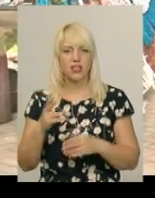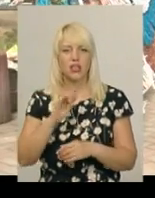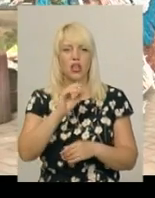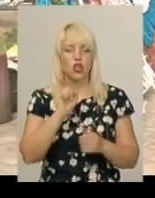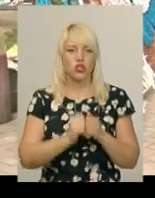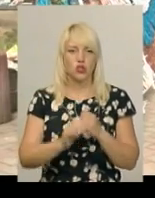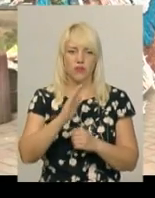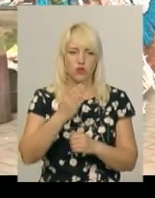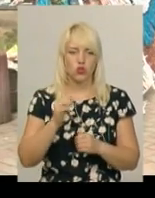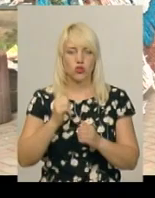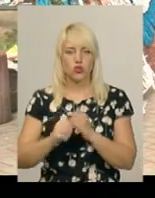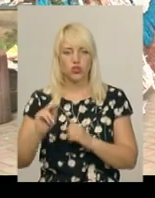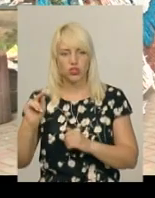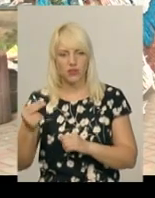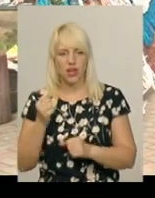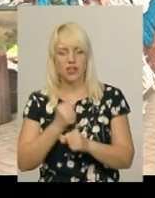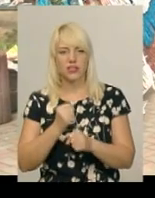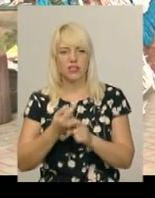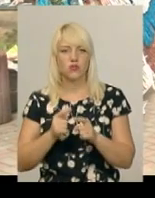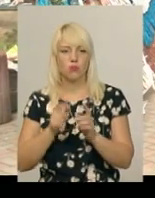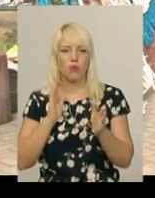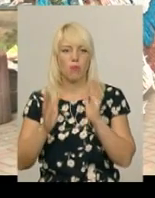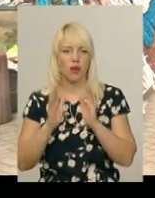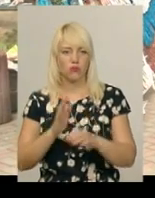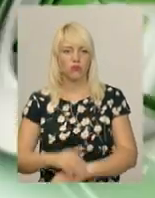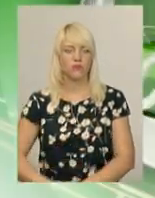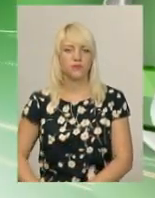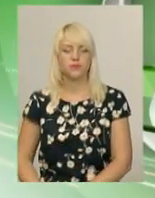у цьому сквері. Ірина Хижа, Юрій Чорний, Новини, Поділля, Центр.